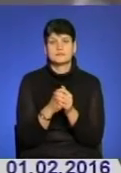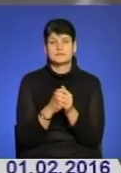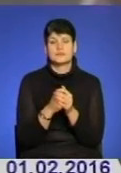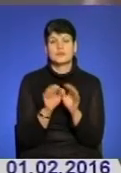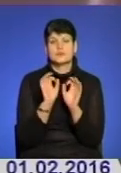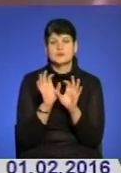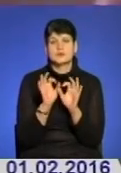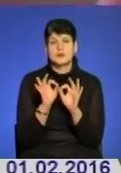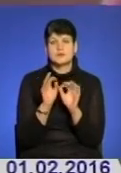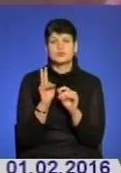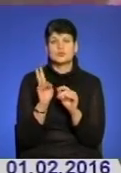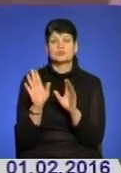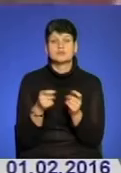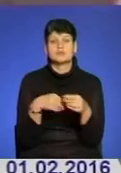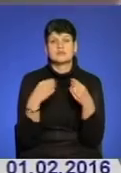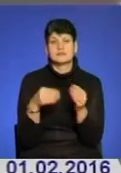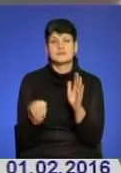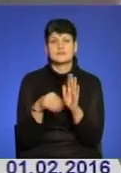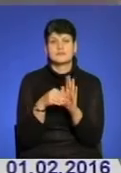Описує того, хто буде внести хабар.